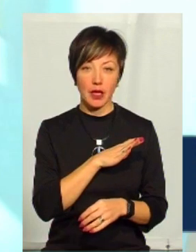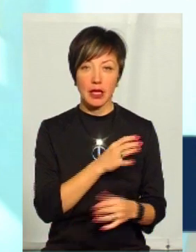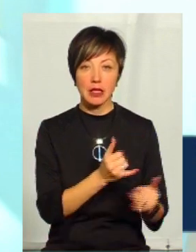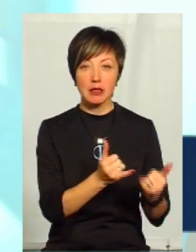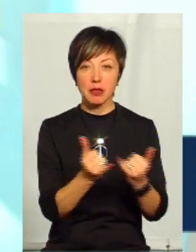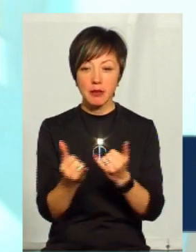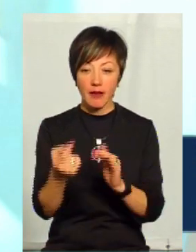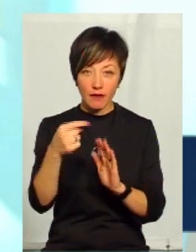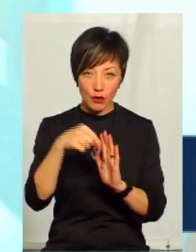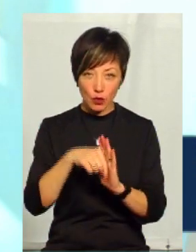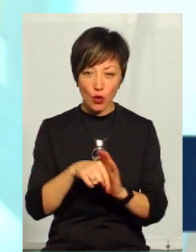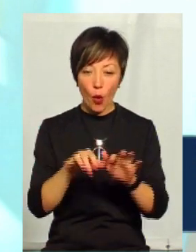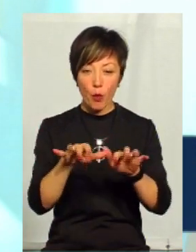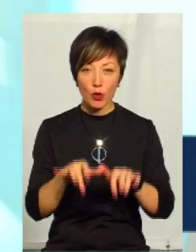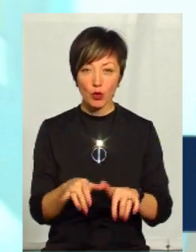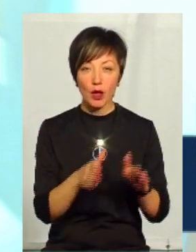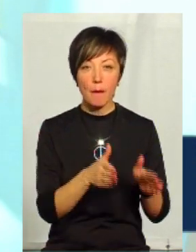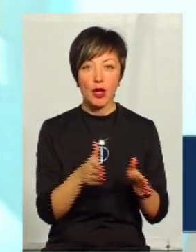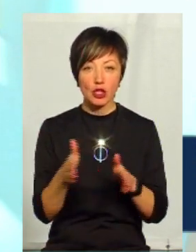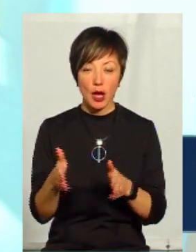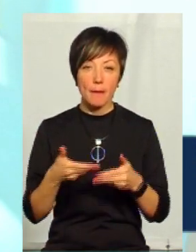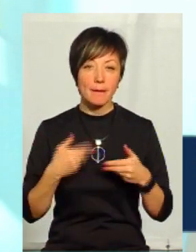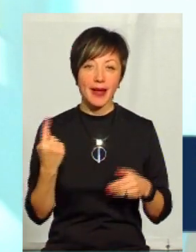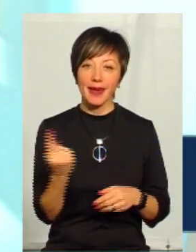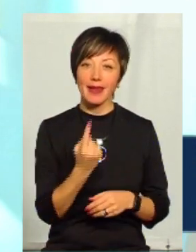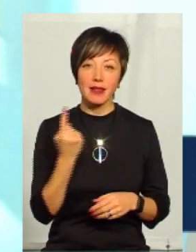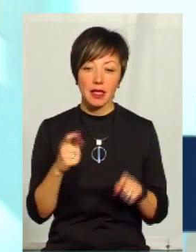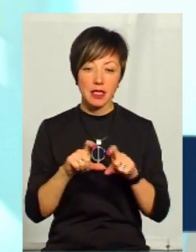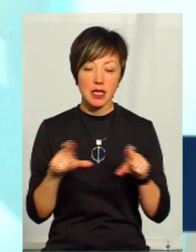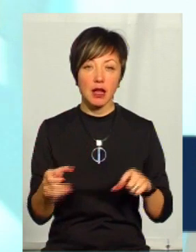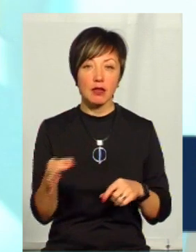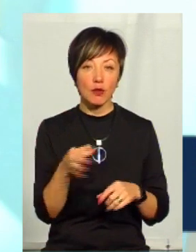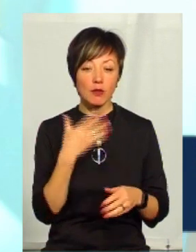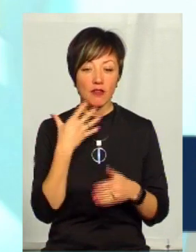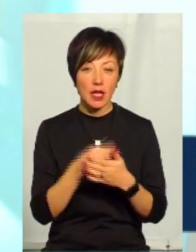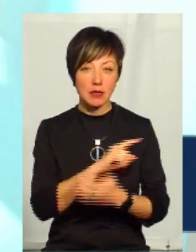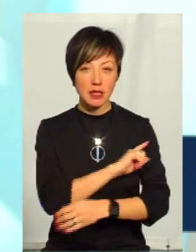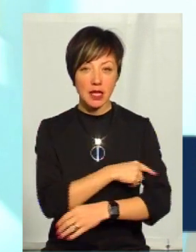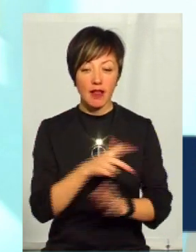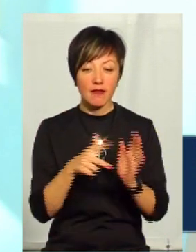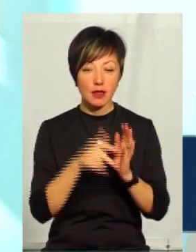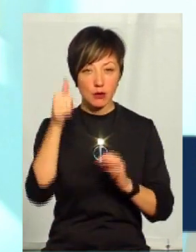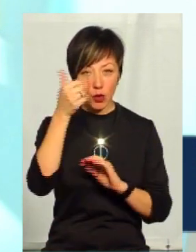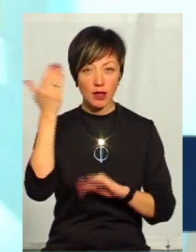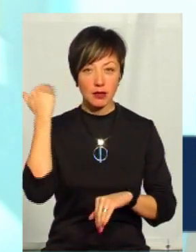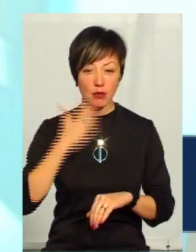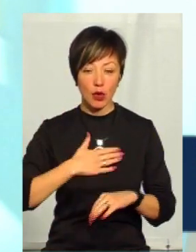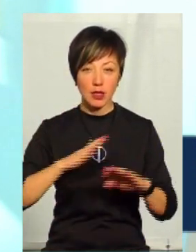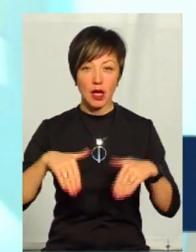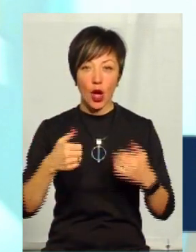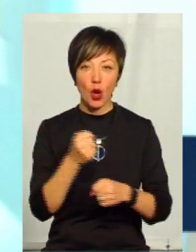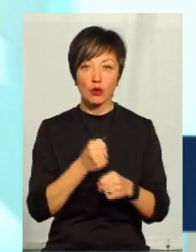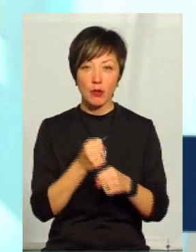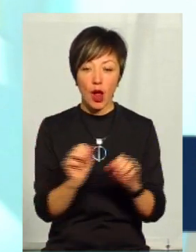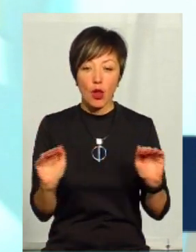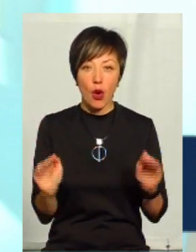забезпечений внутрішньої комп'ютерної мережої. Ми були єдиний заклад в області, який власними силами ще 8 років назад за мою ініціативу розробили